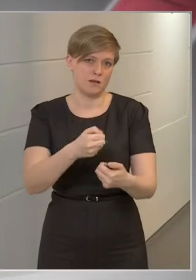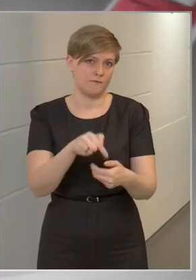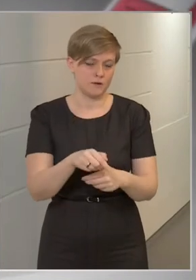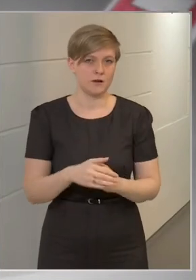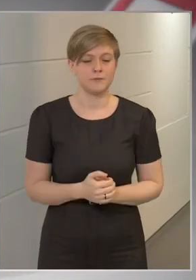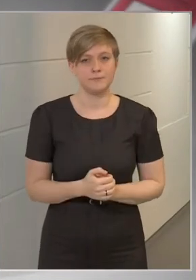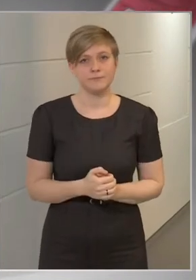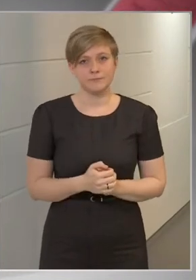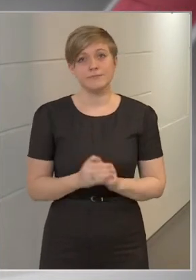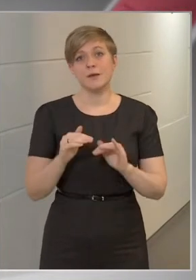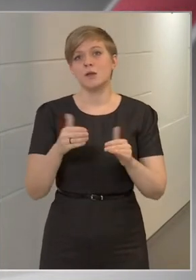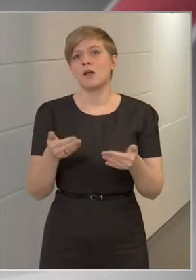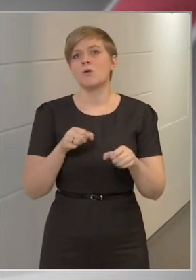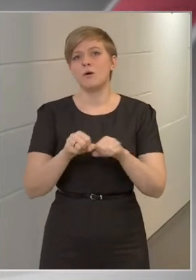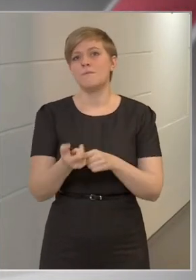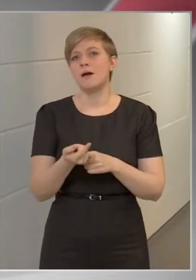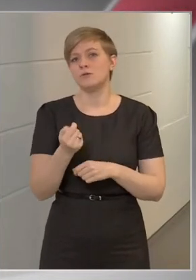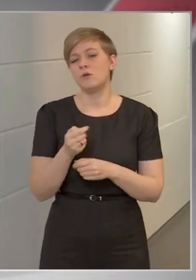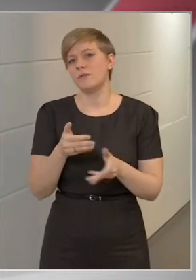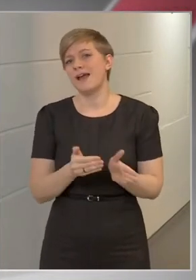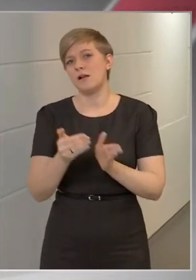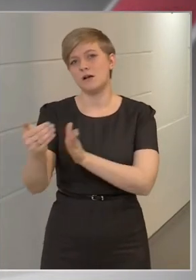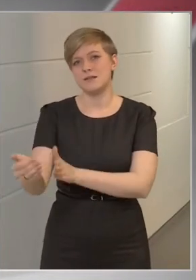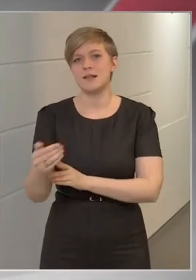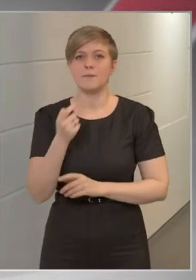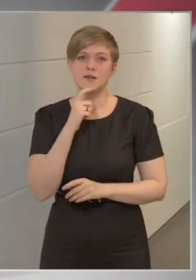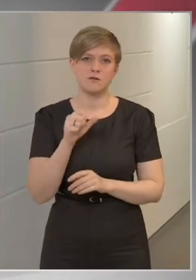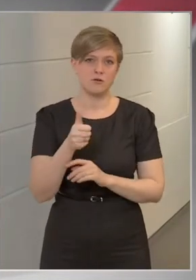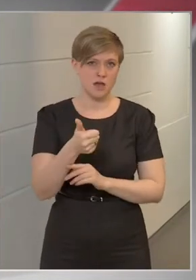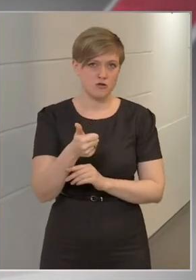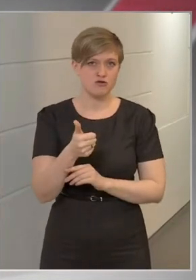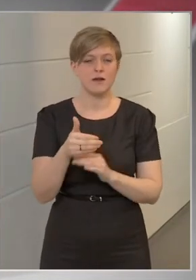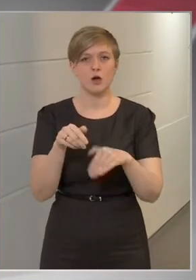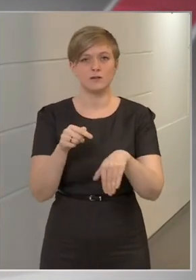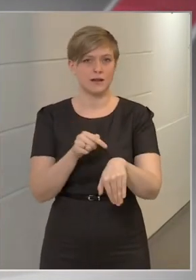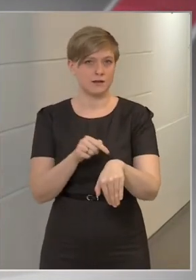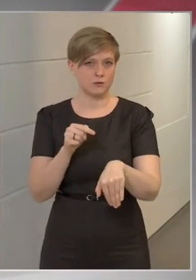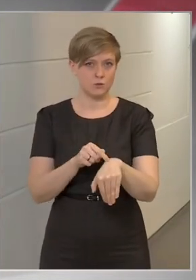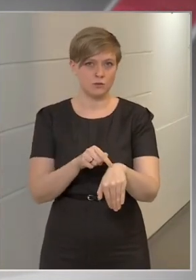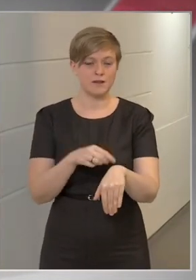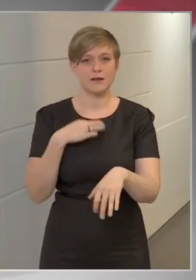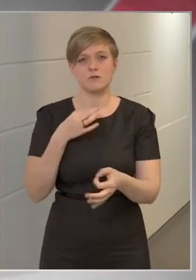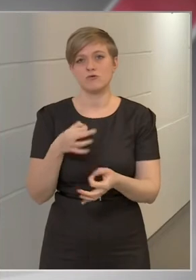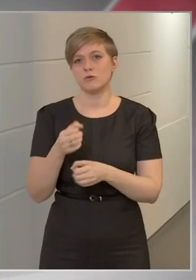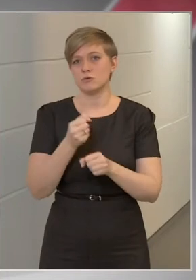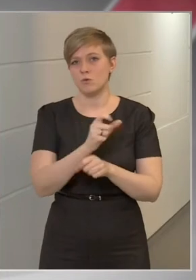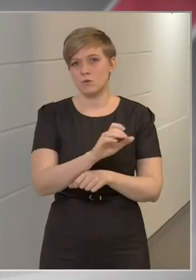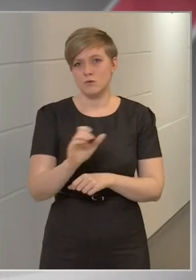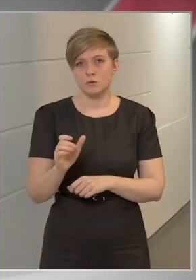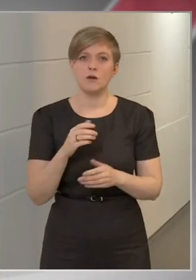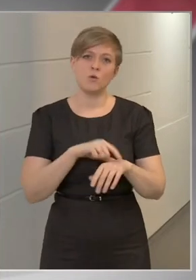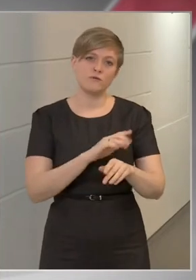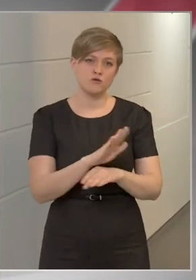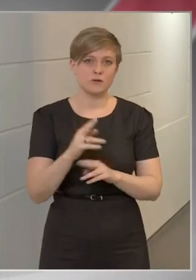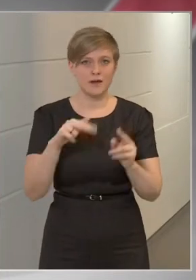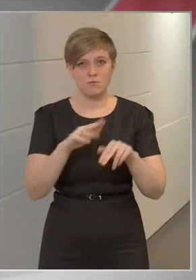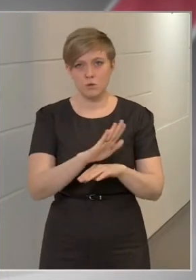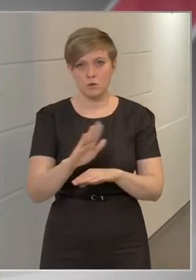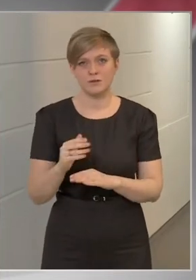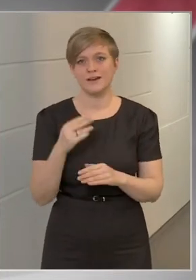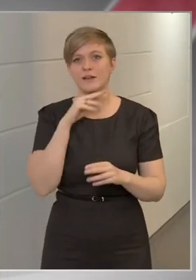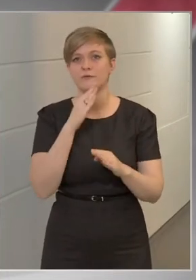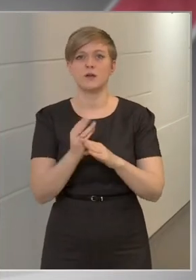Támogatja a kormány részéről, hogy elhalasszák a március elsőjei határidőt. Az egészségügyi dolgozóknak, orvosoknak, ápolóknak